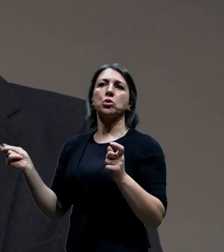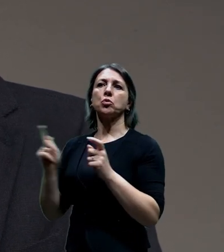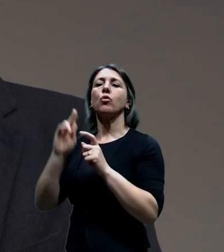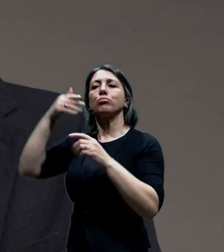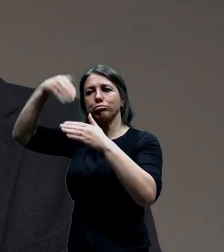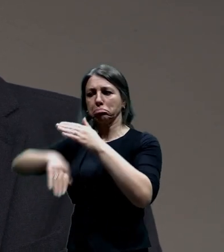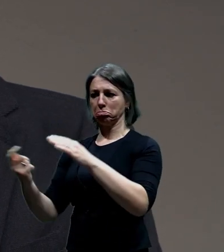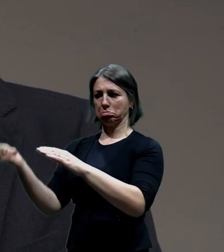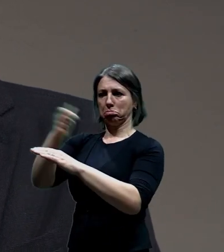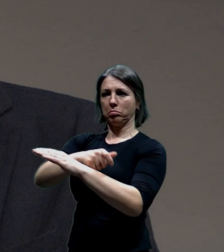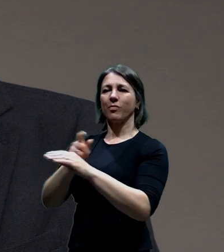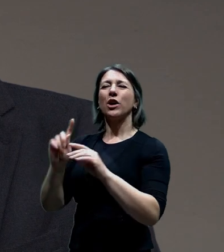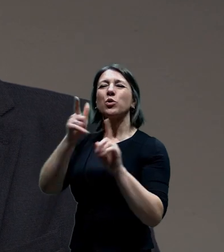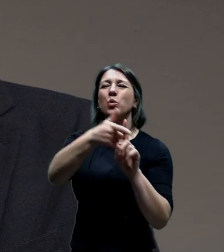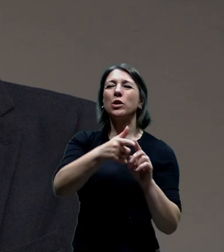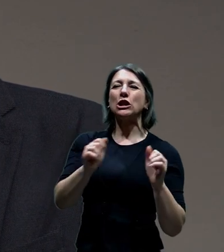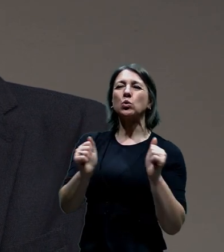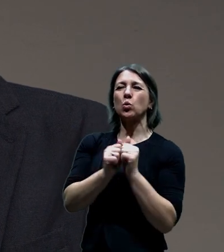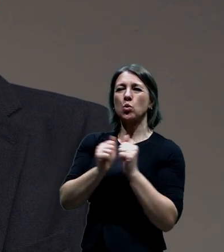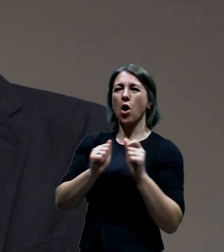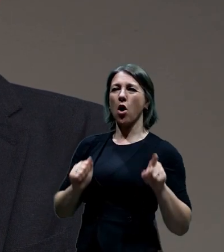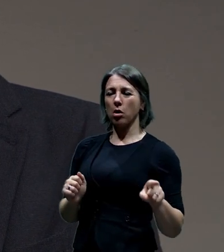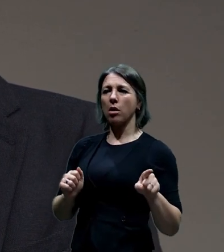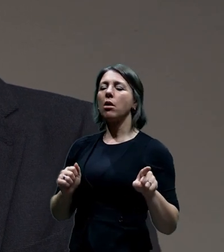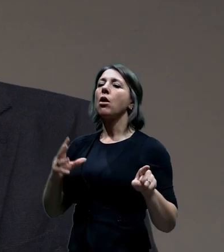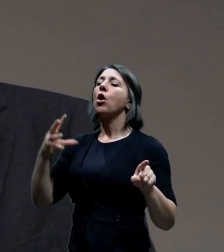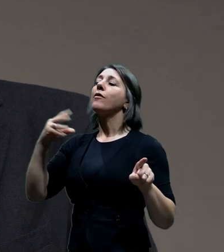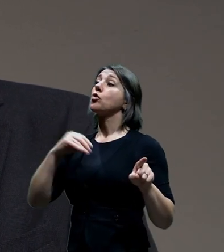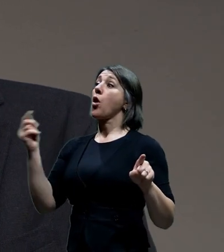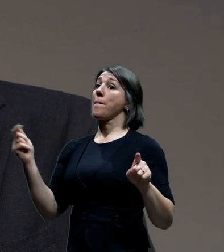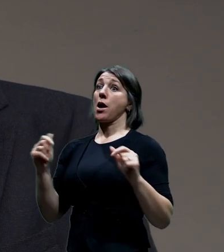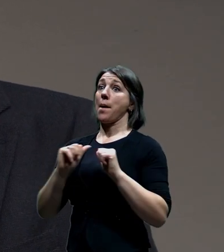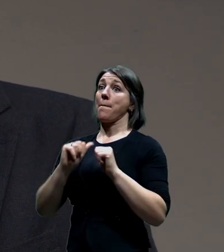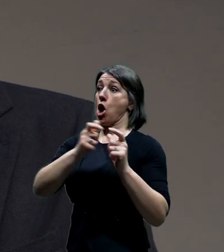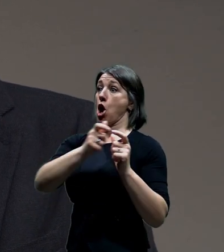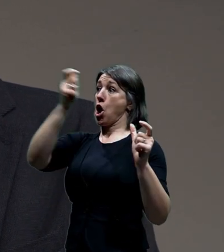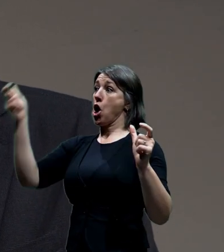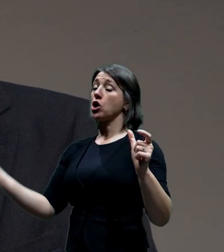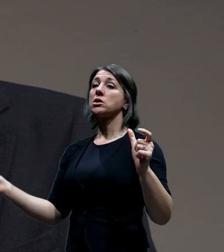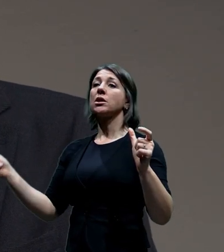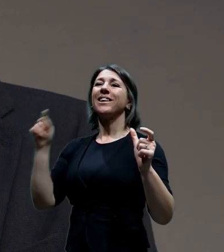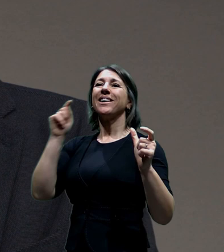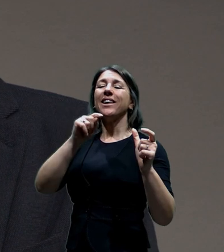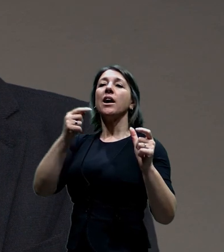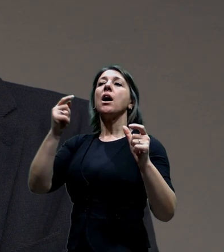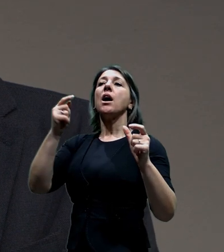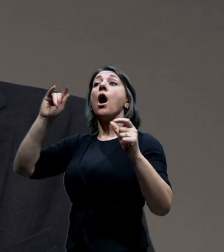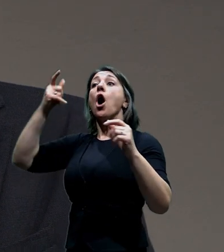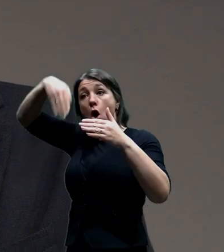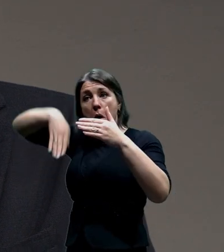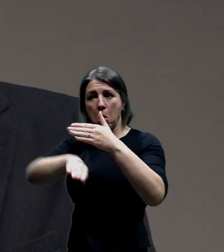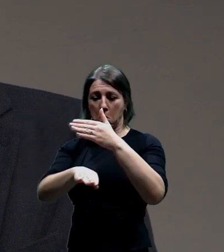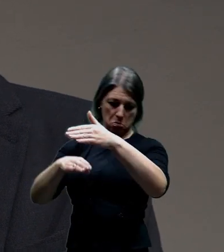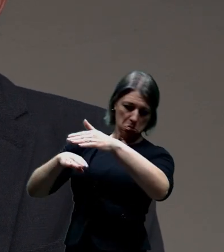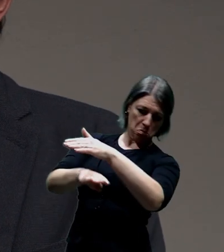druhé straně v Suchdole tak vlastně vede k tomu, že ten most nemusí být, že ten tunel v Suchdole nemusí